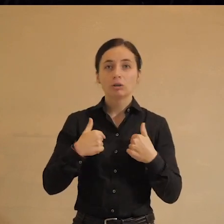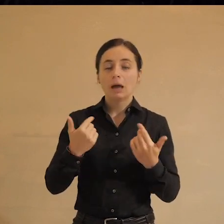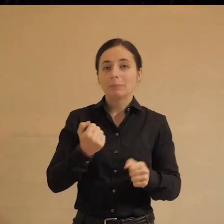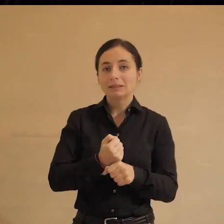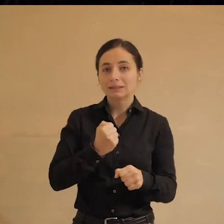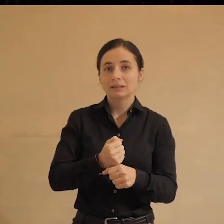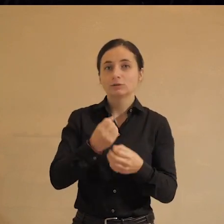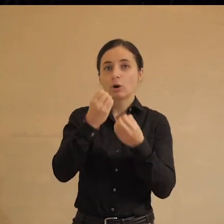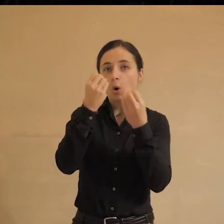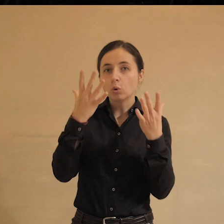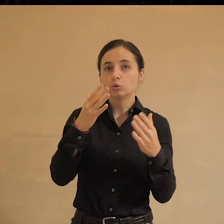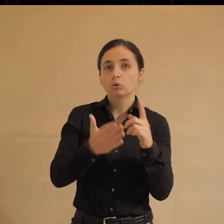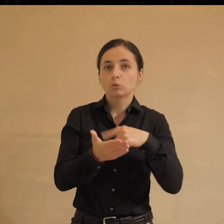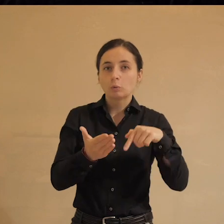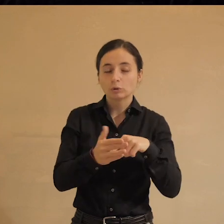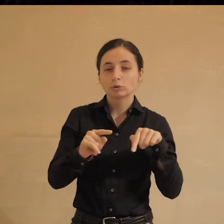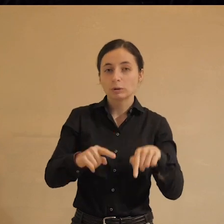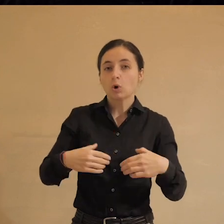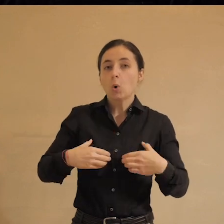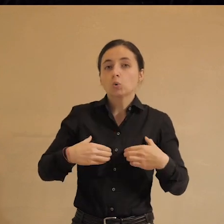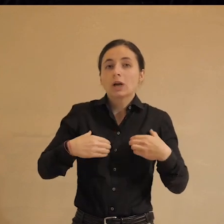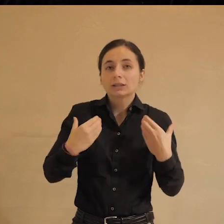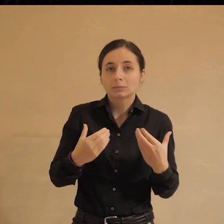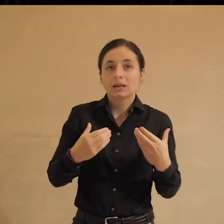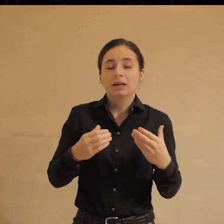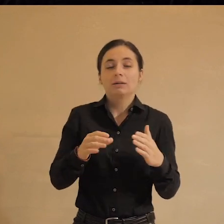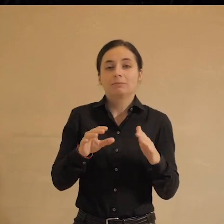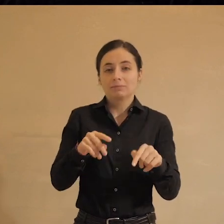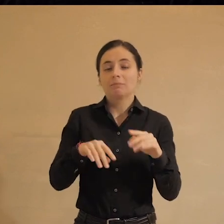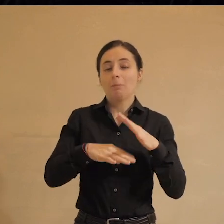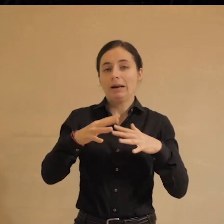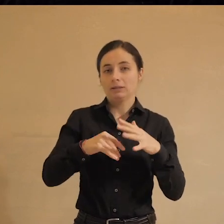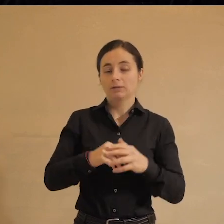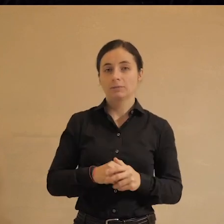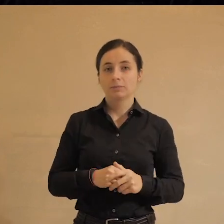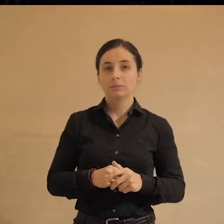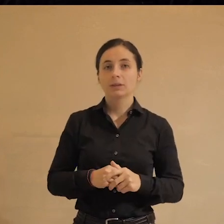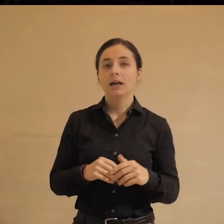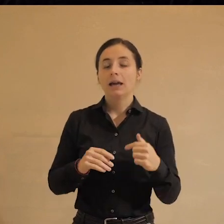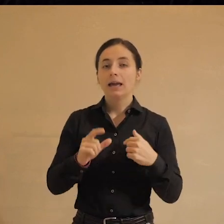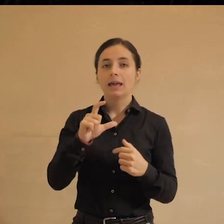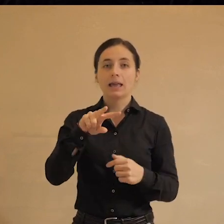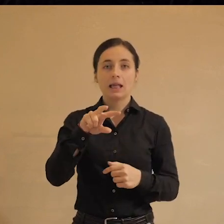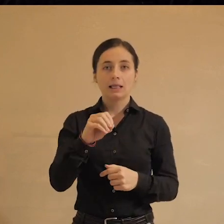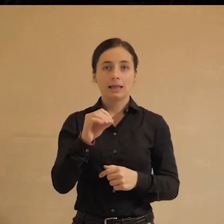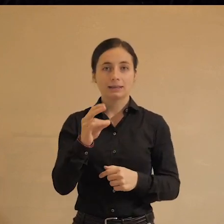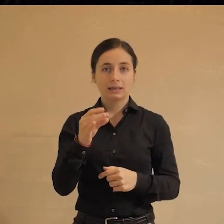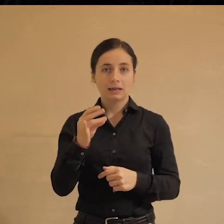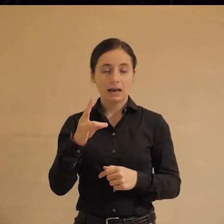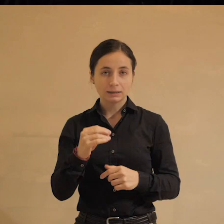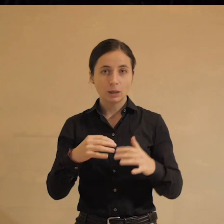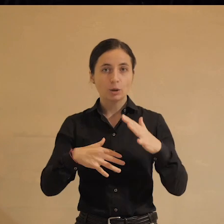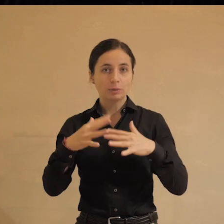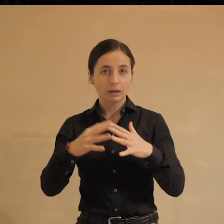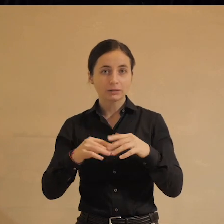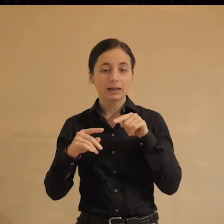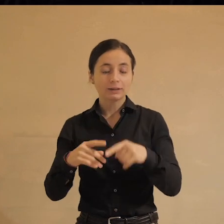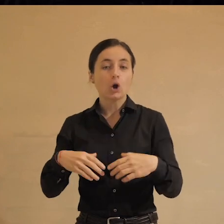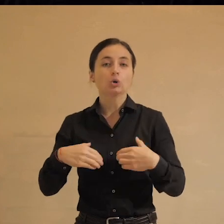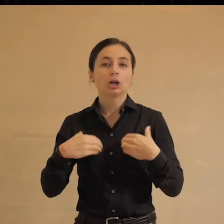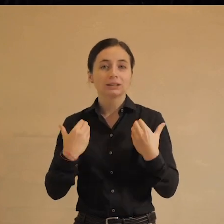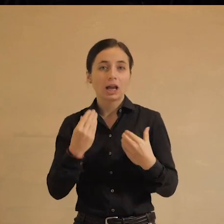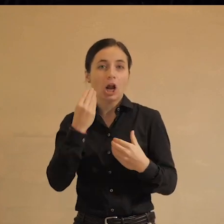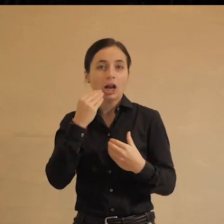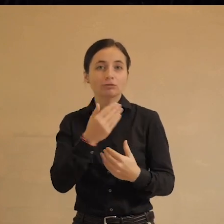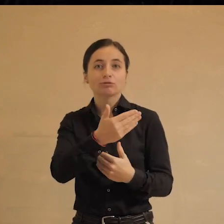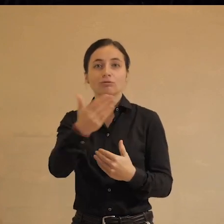нашему культурному городу с нашими ужасающими электоральными практиками? Значит, ваши ужасающие электоральные практики являются производными от ужасающего качества